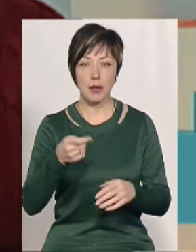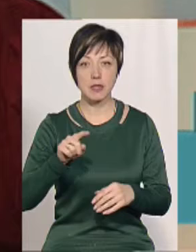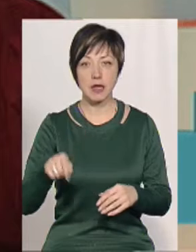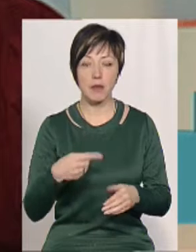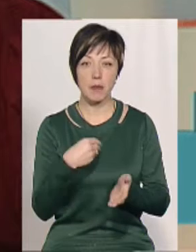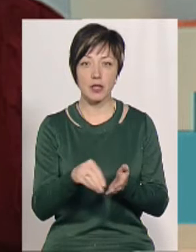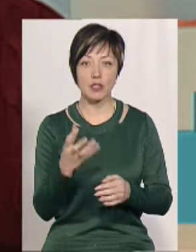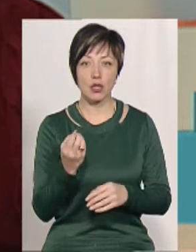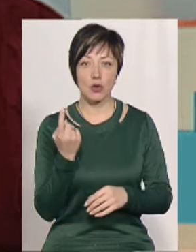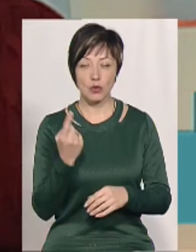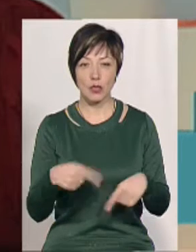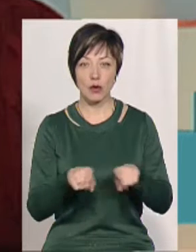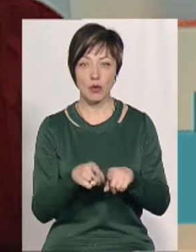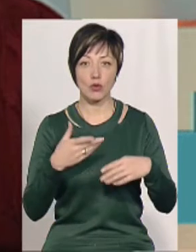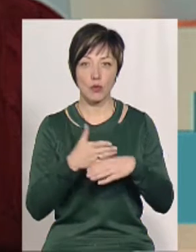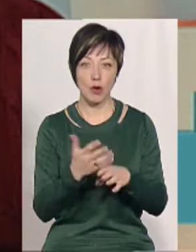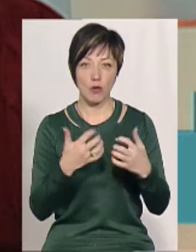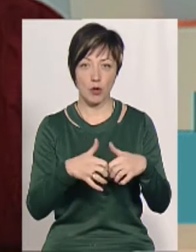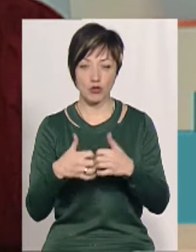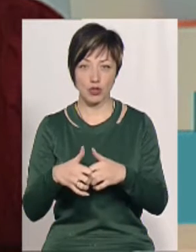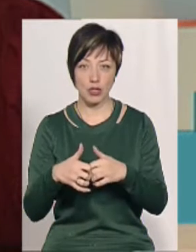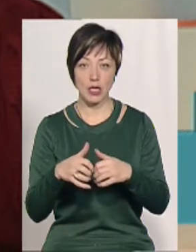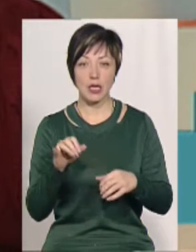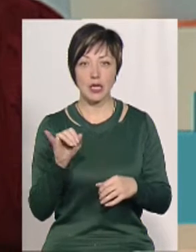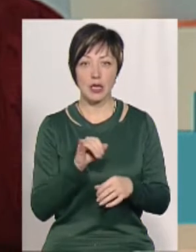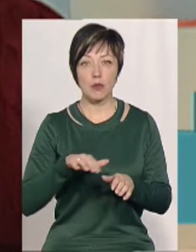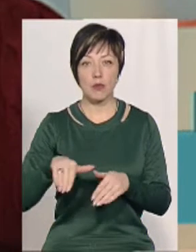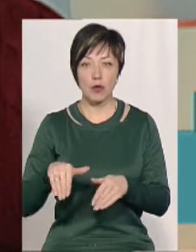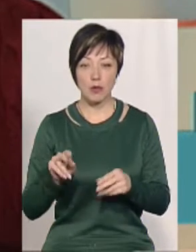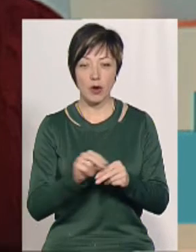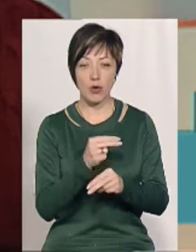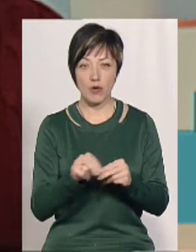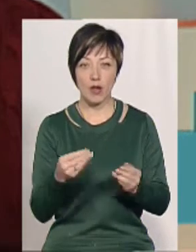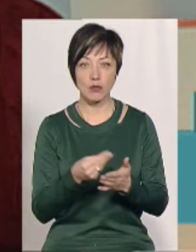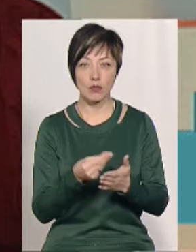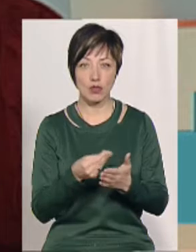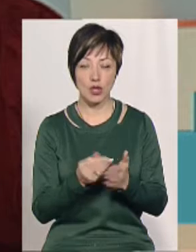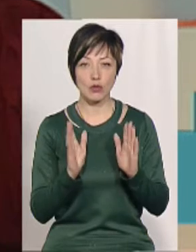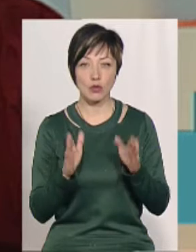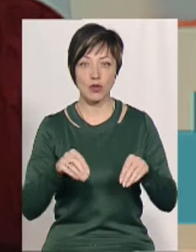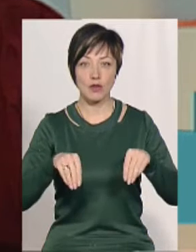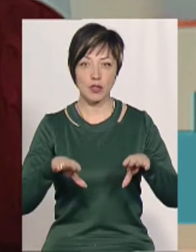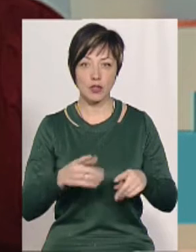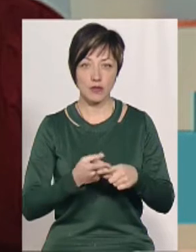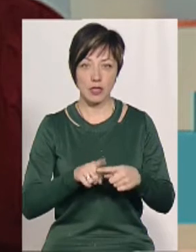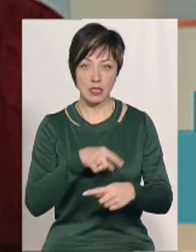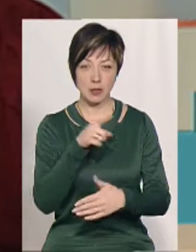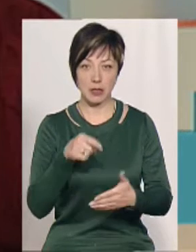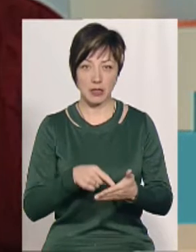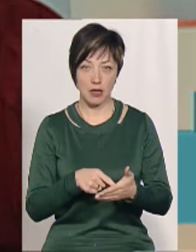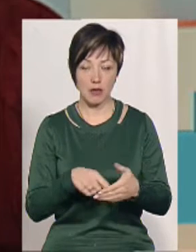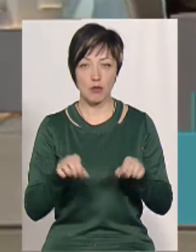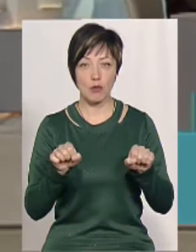придбання ще однієї такої дробильної машини. Потім при коригуванні бюджету будуть вирішувати це питання.